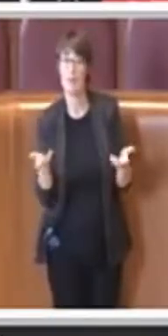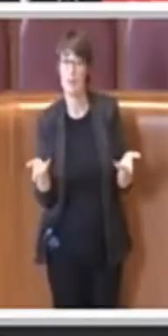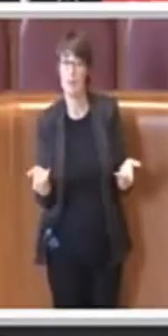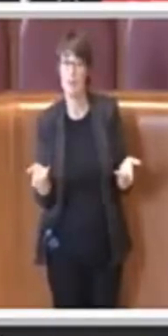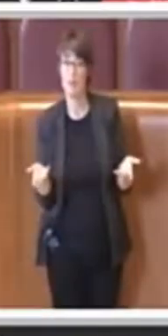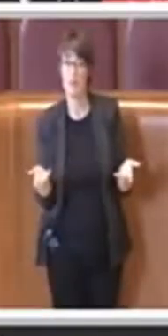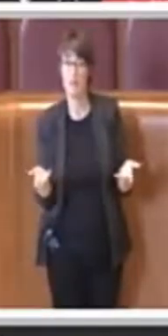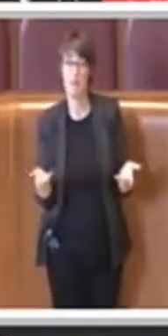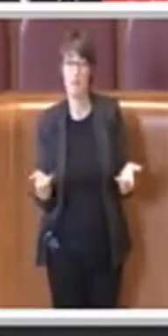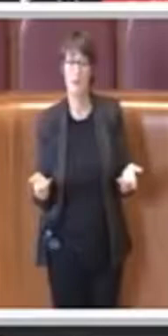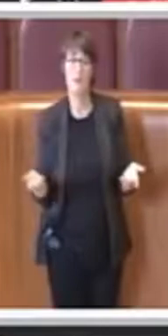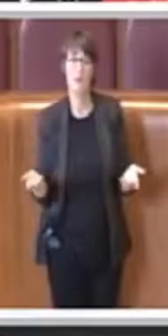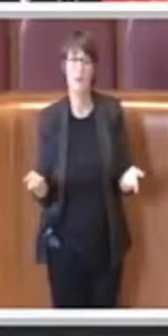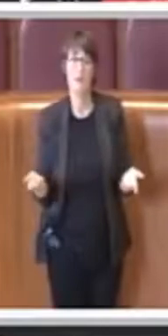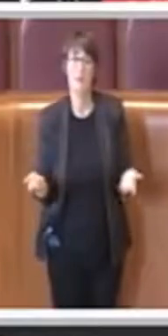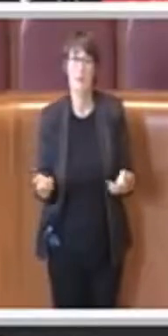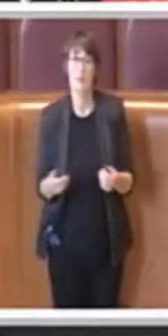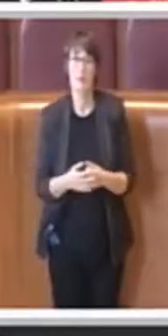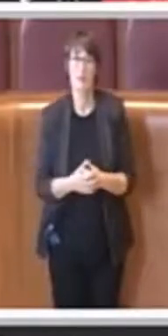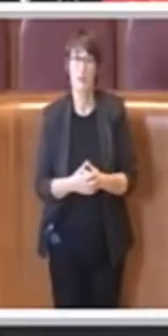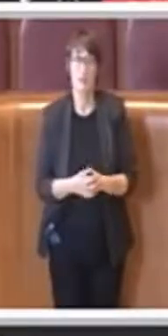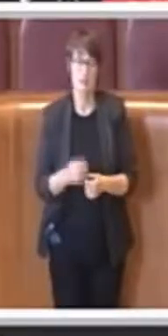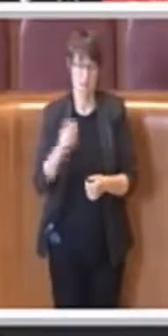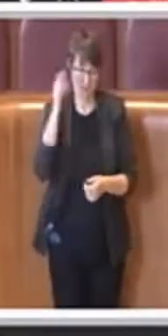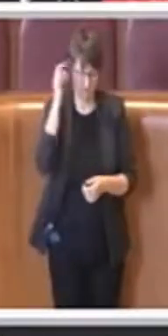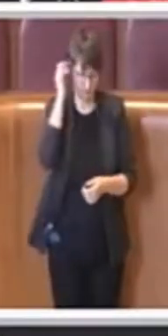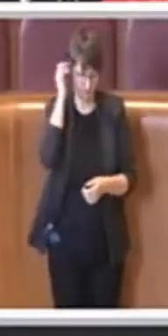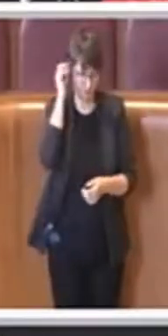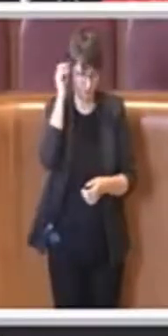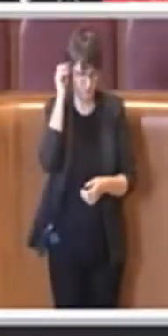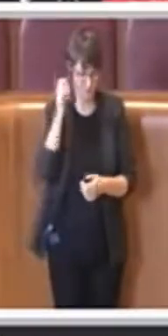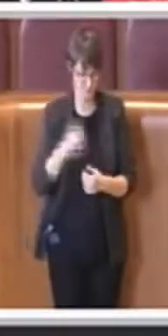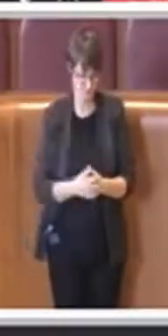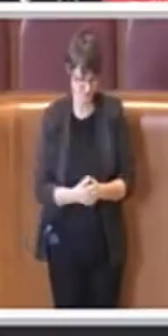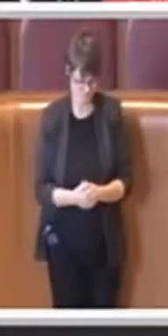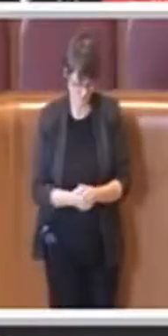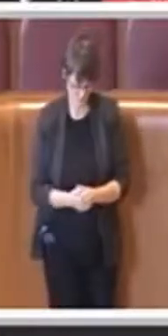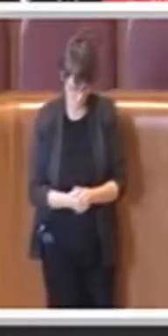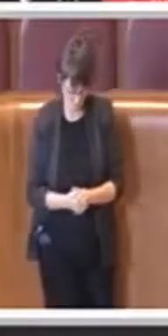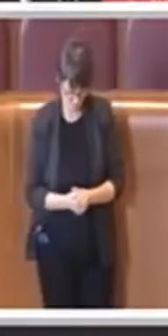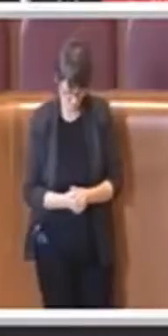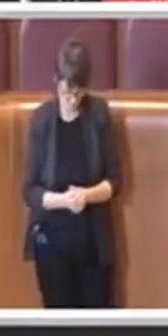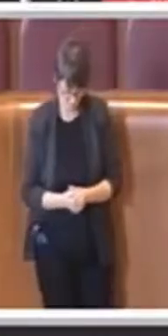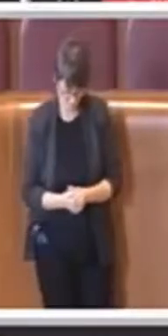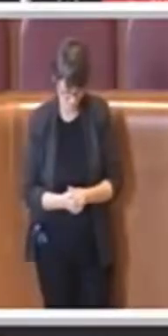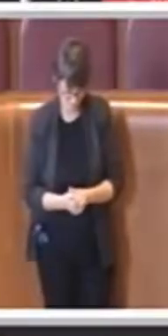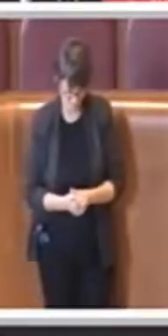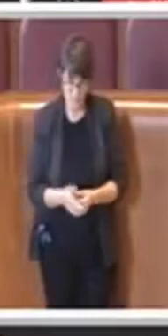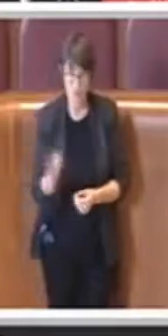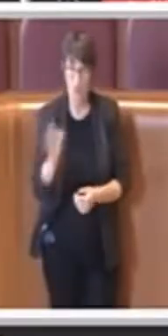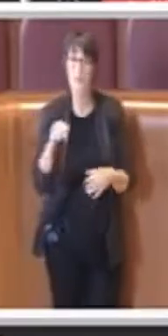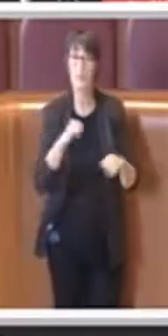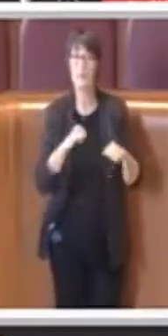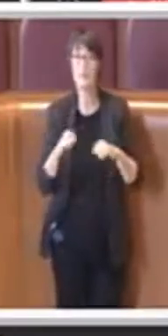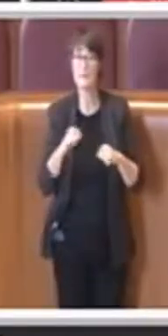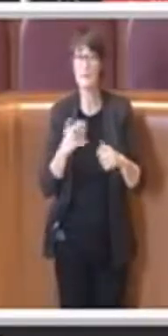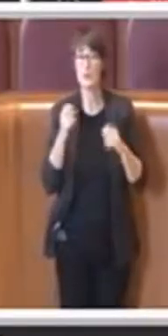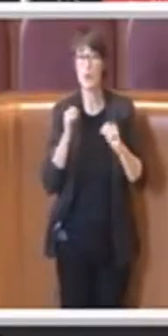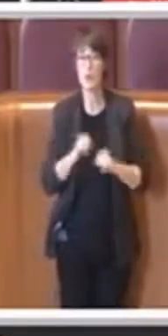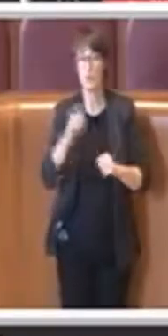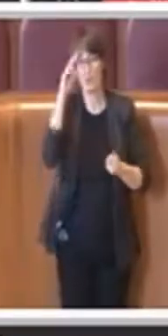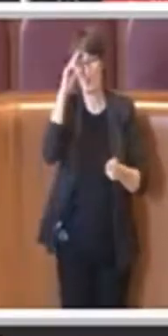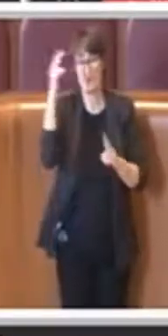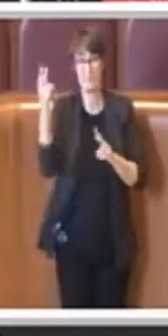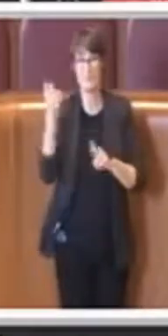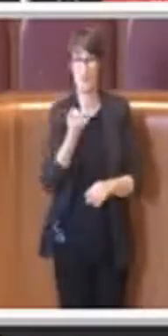ovviamente l'amministrazione avrebbe avuto magari qualche problema interpretativo